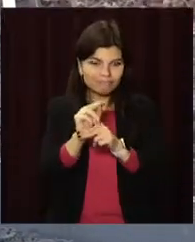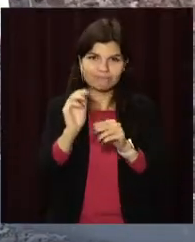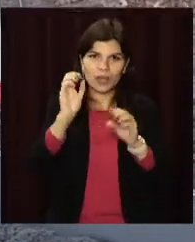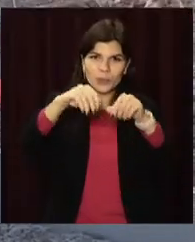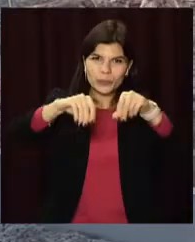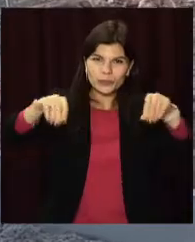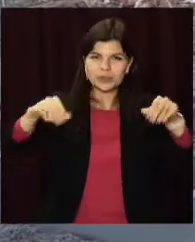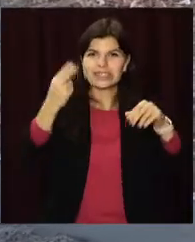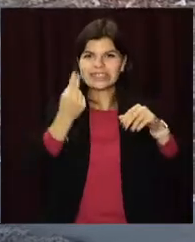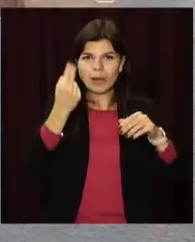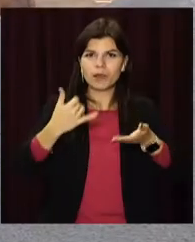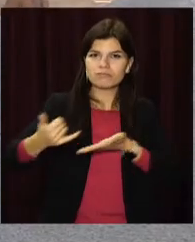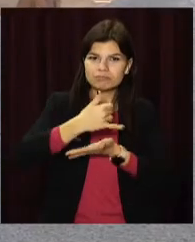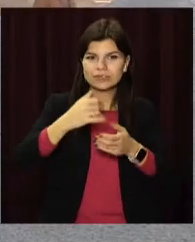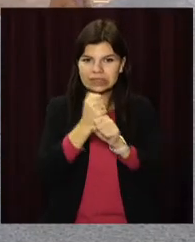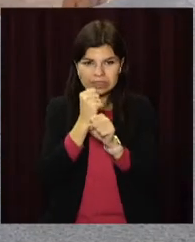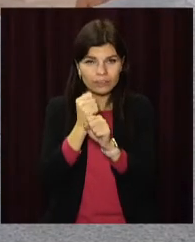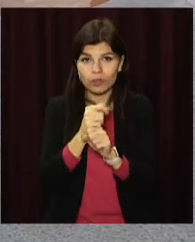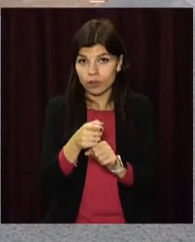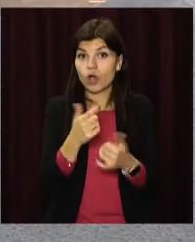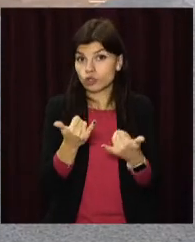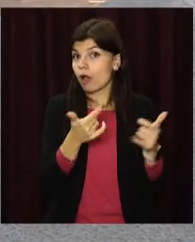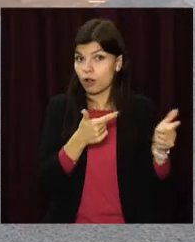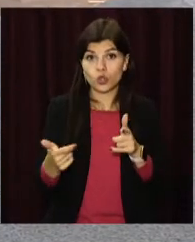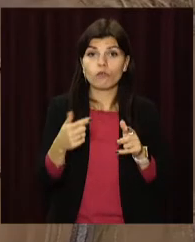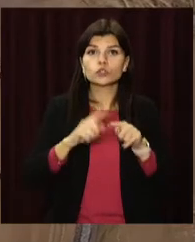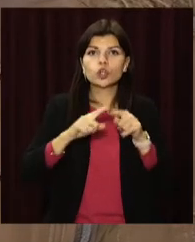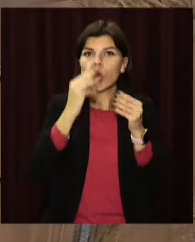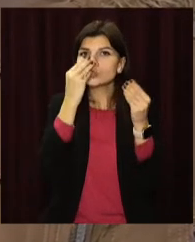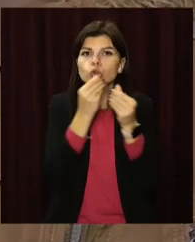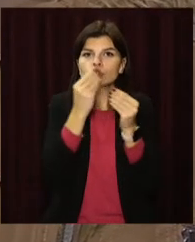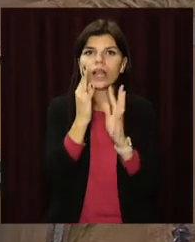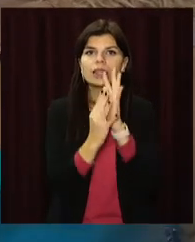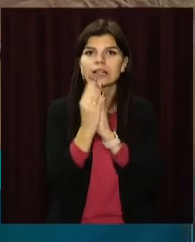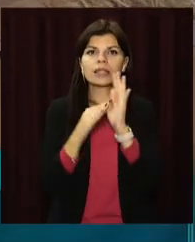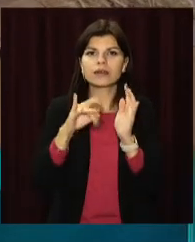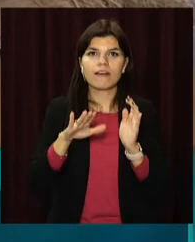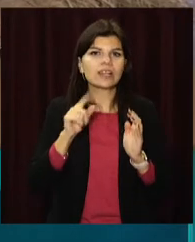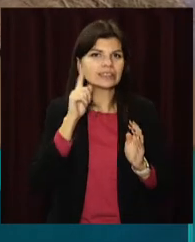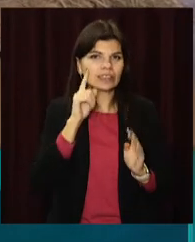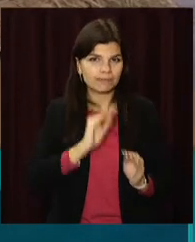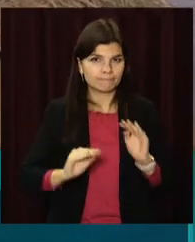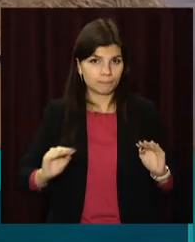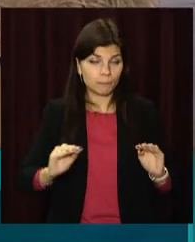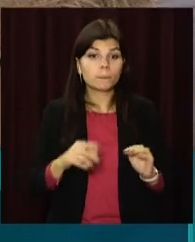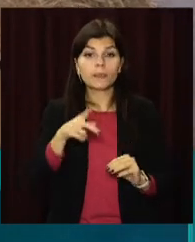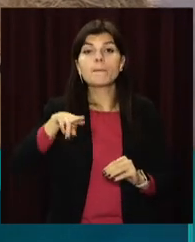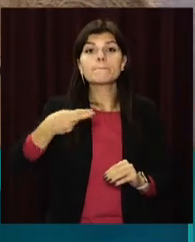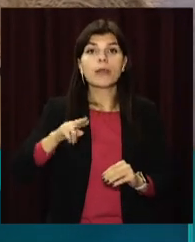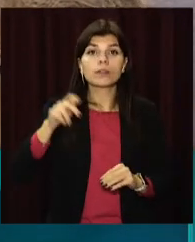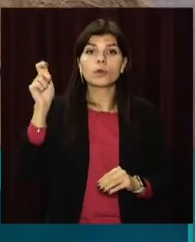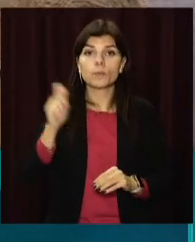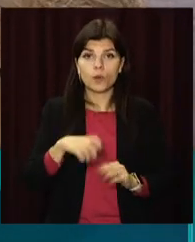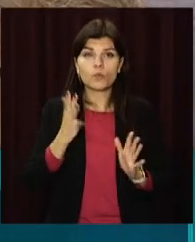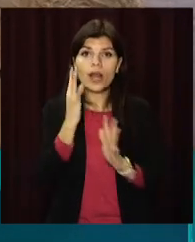основу великого футбольного поля. Там все готове під штучну траву. Більше поле зроблено. В п'ятницю приїжджають